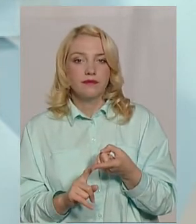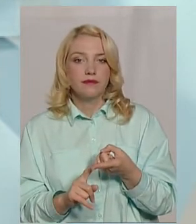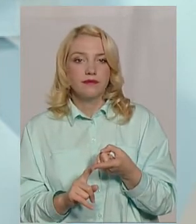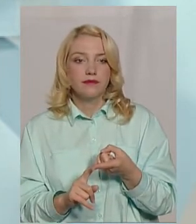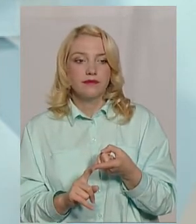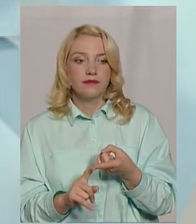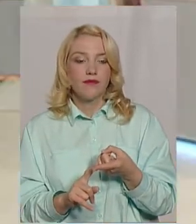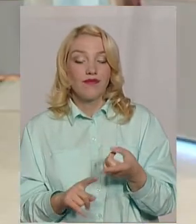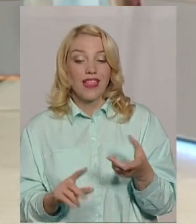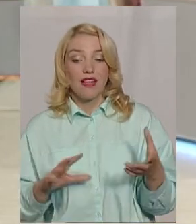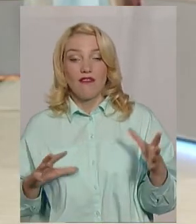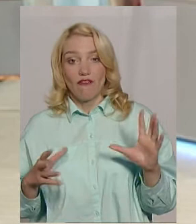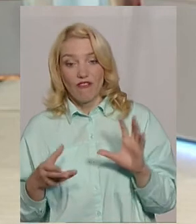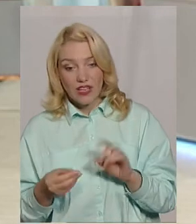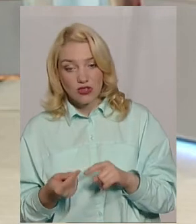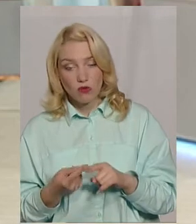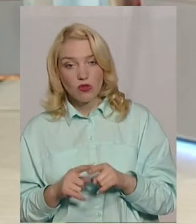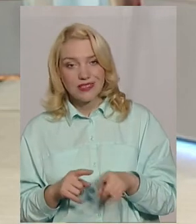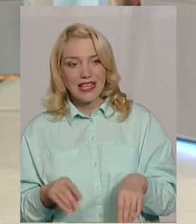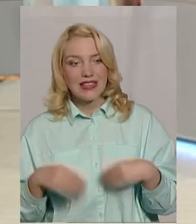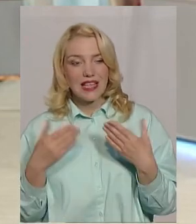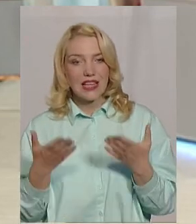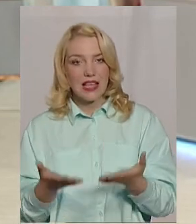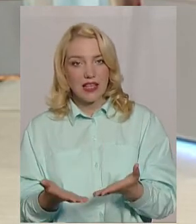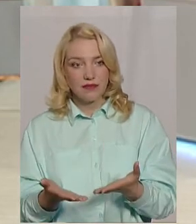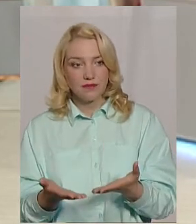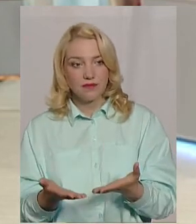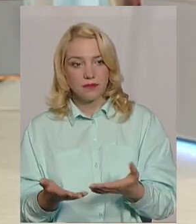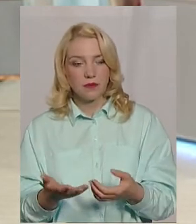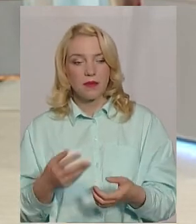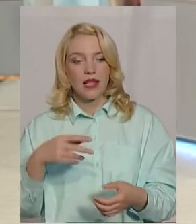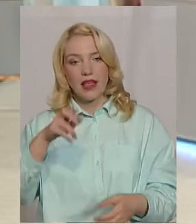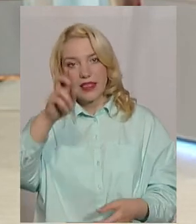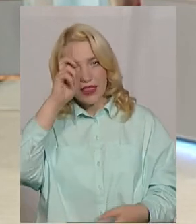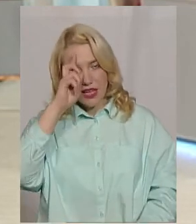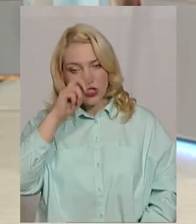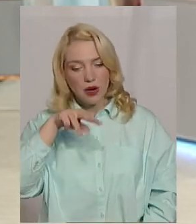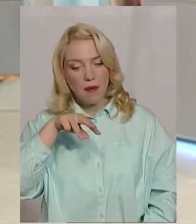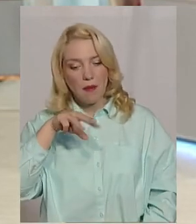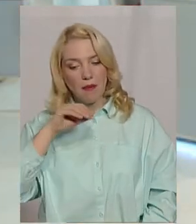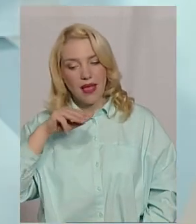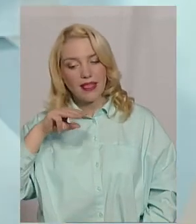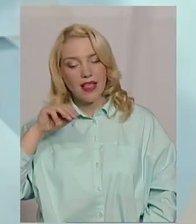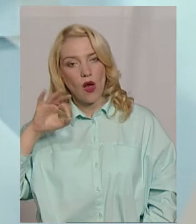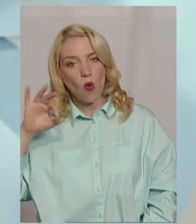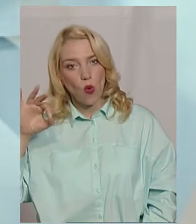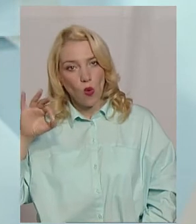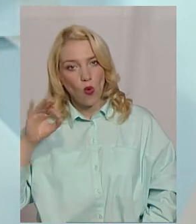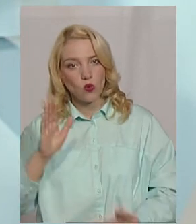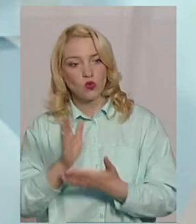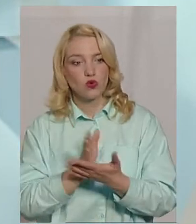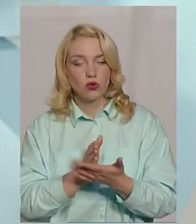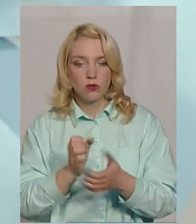Висновок про це надає Держметеослужба і